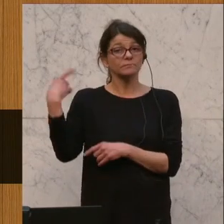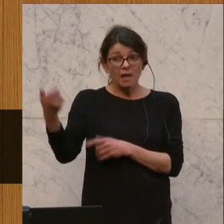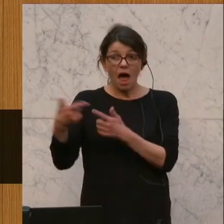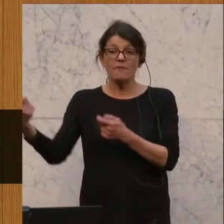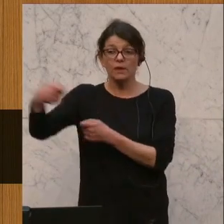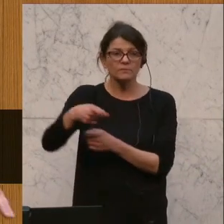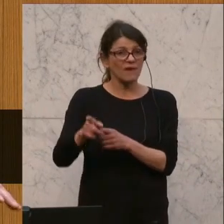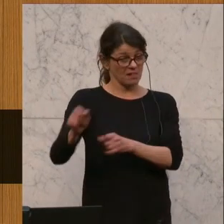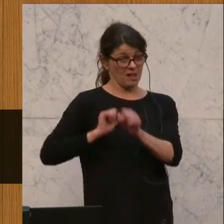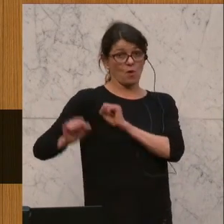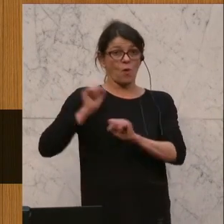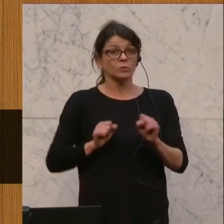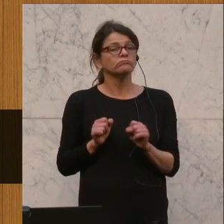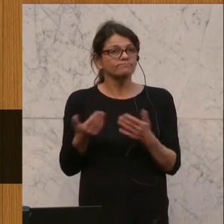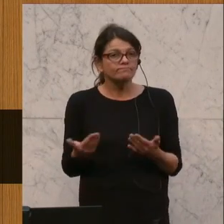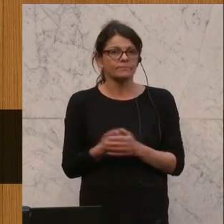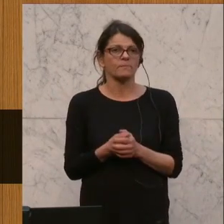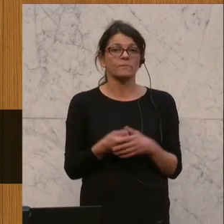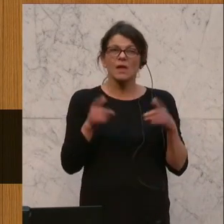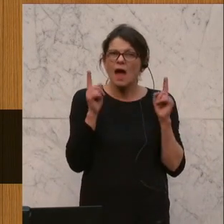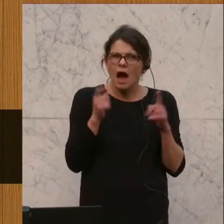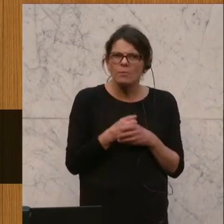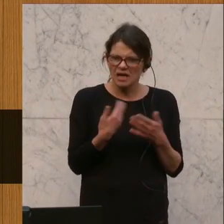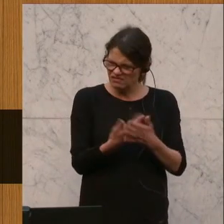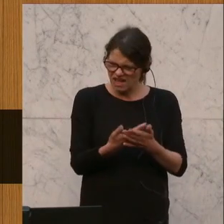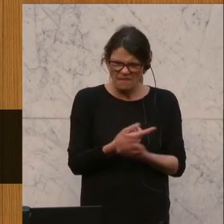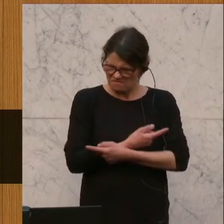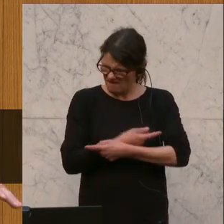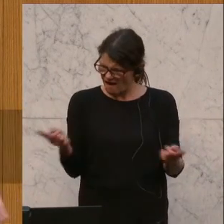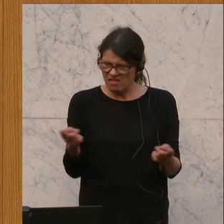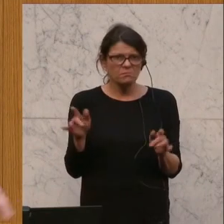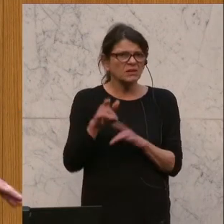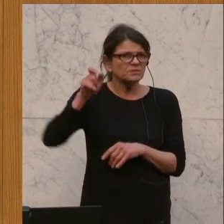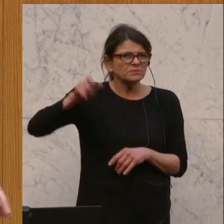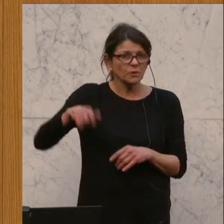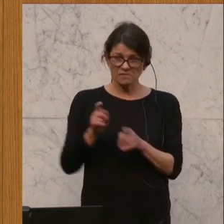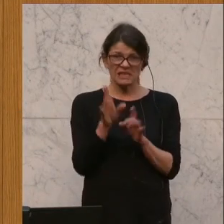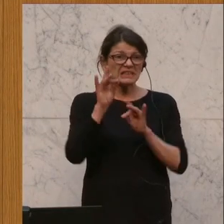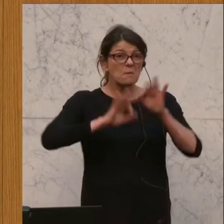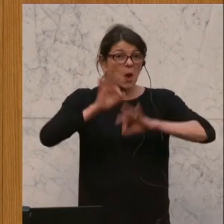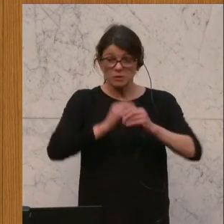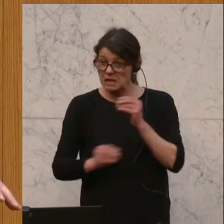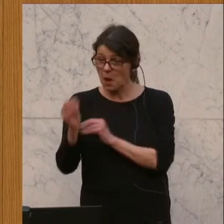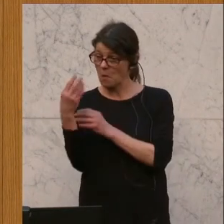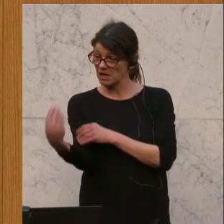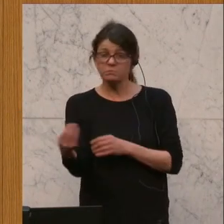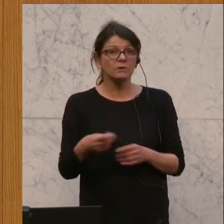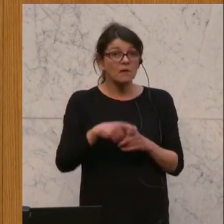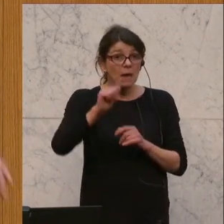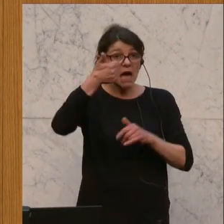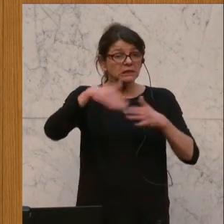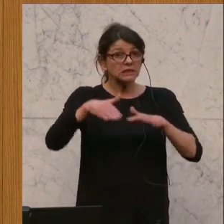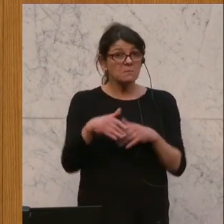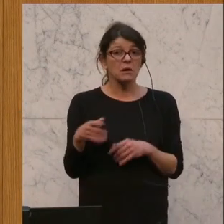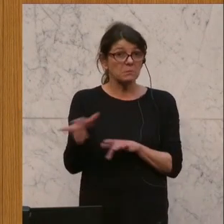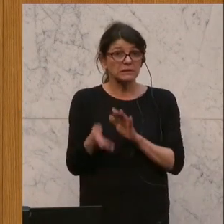zukommen. Aber dass man deswegen allen Pensionisten eine 10% Erhöhung gibt, wenn sie am 1. Dezember in Pension